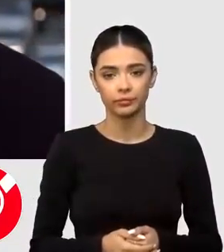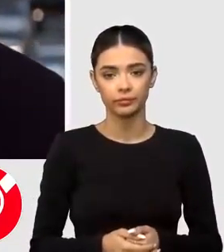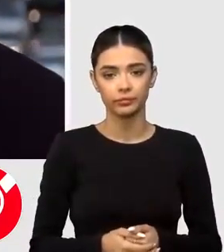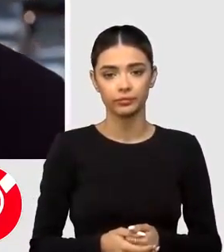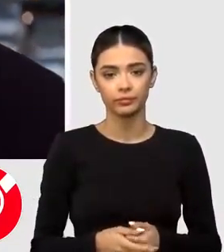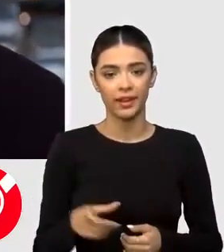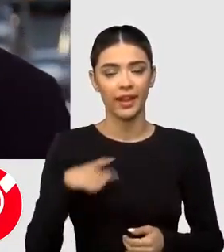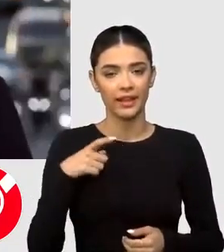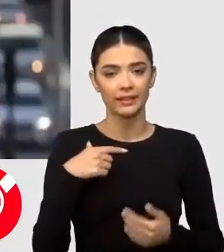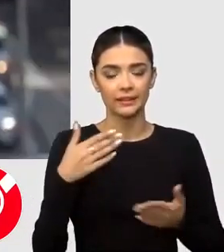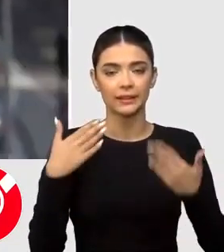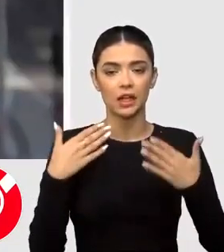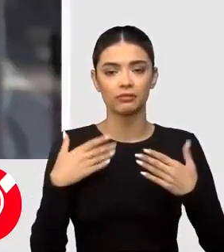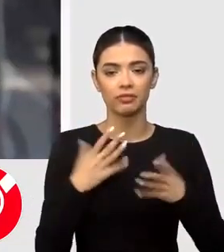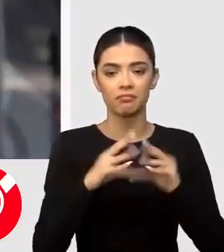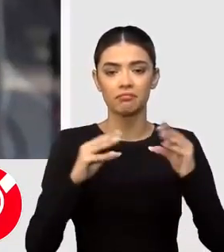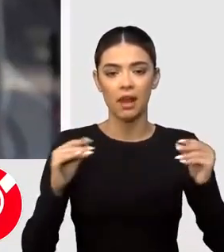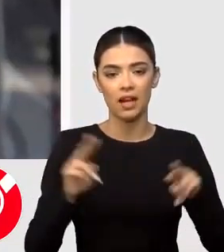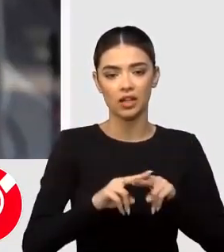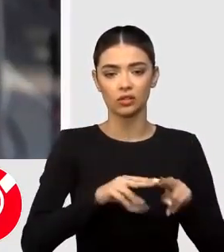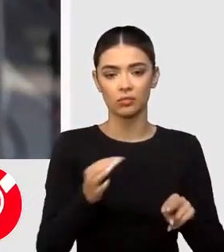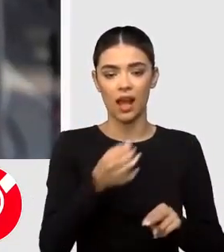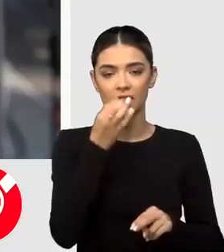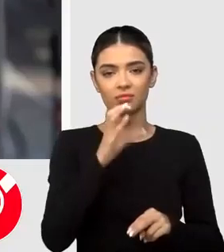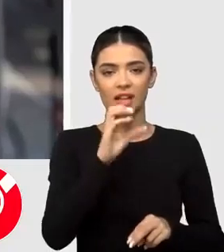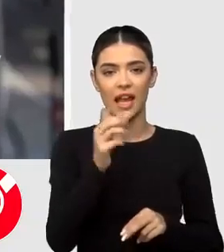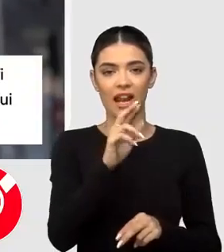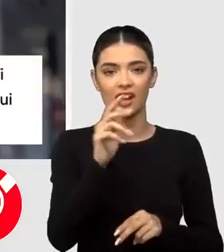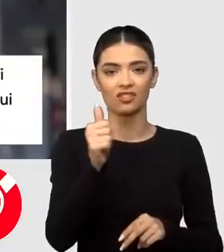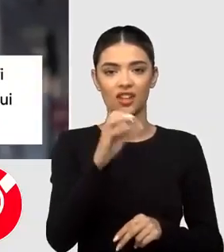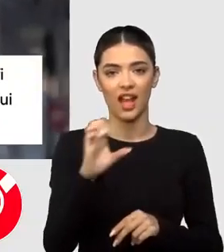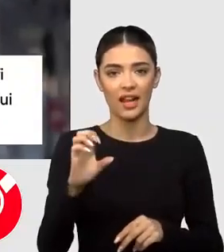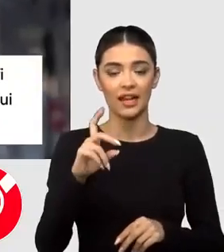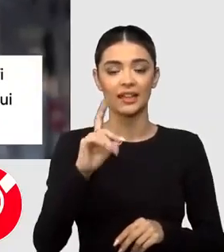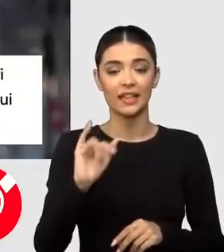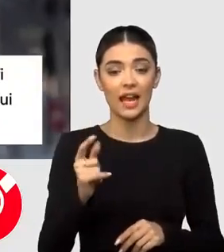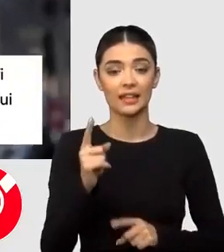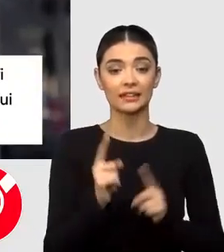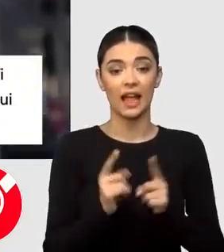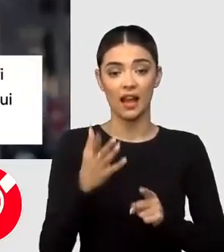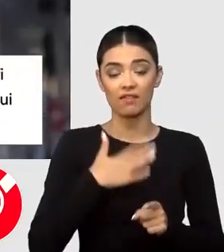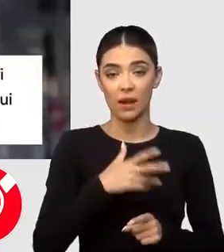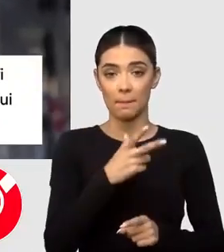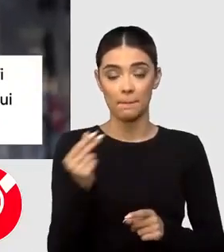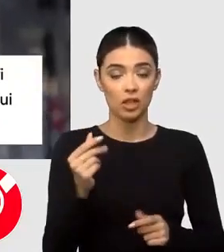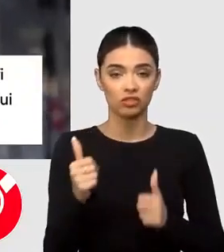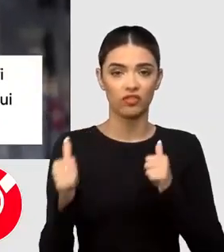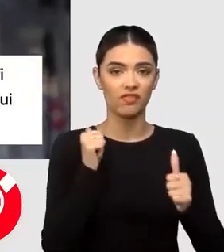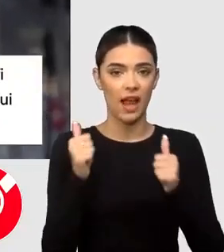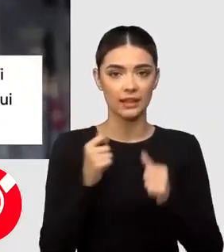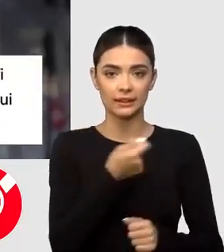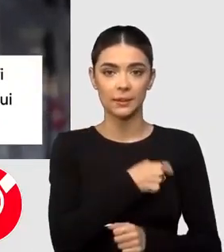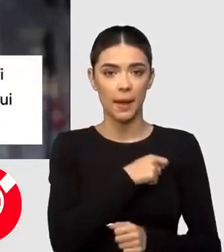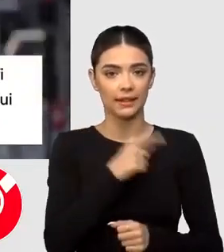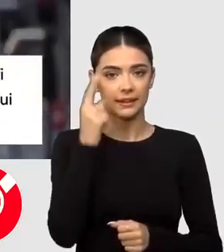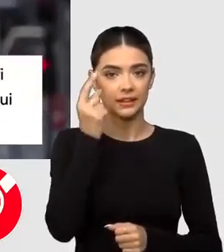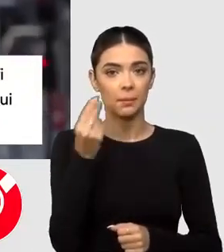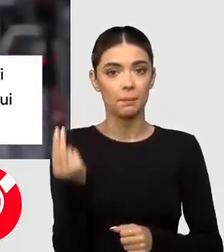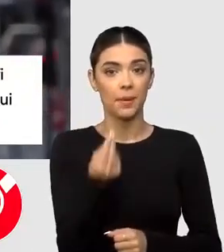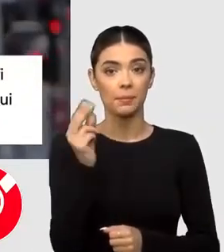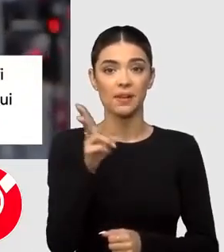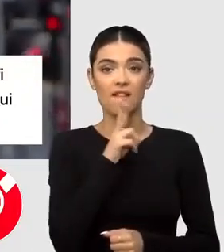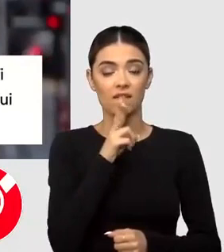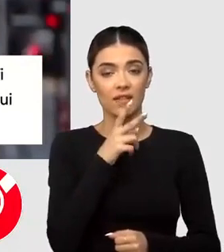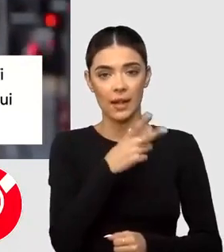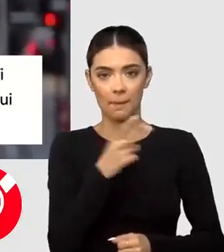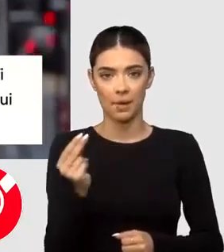Căldură mare, Ioana, așa cum ar zice, caragiale, dar dacă aveți planul să veniți în Spania, mai bine încercați de vineri